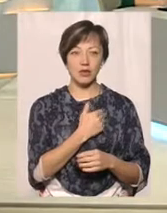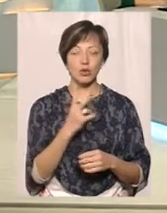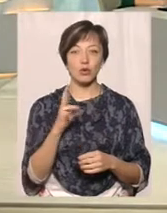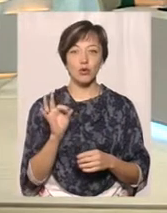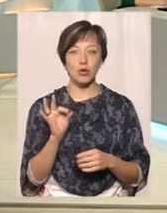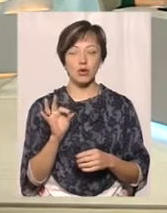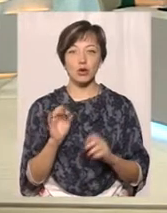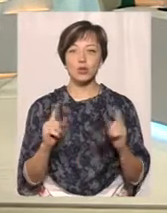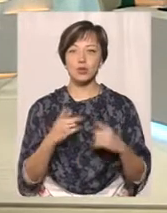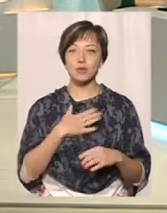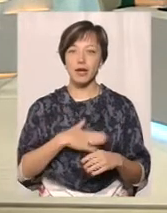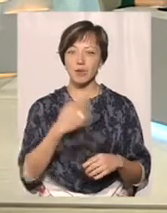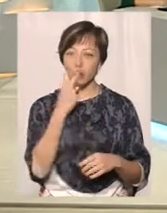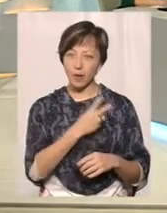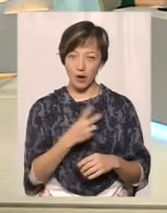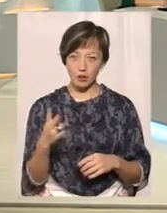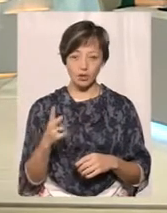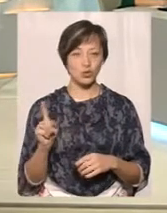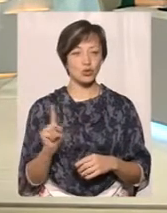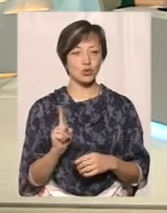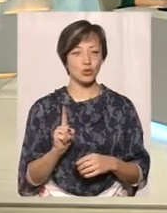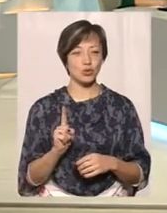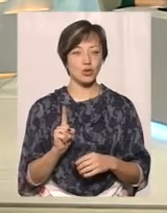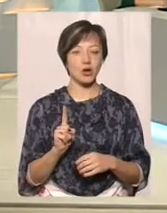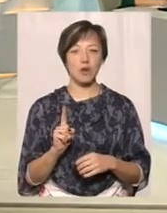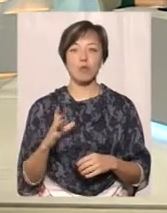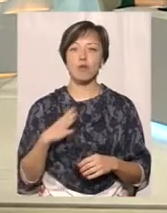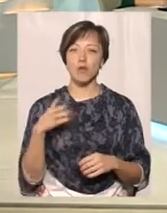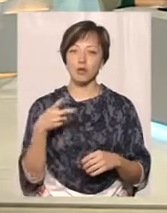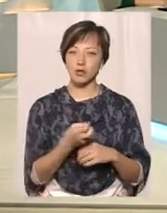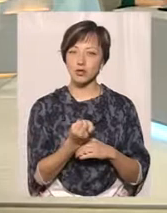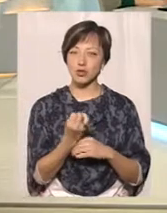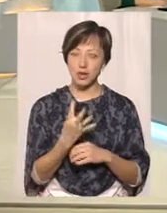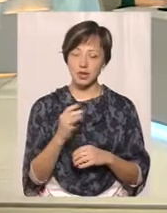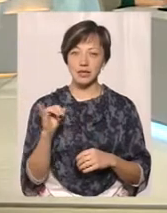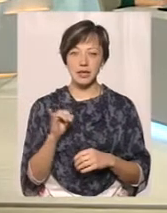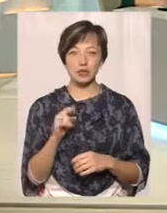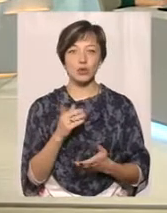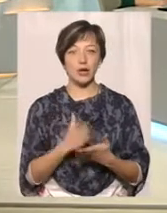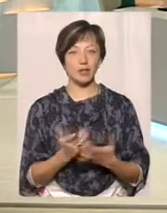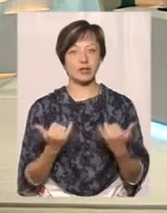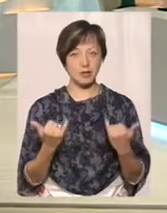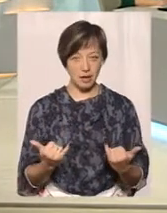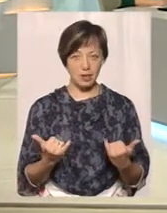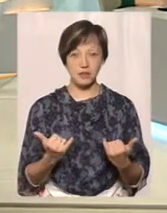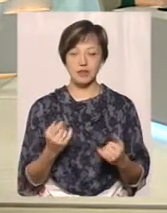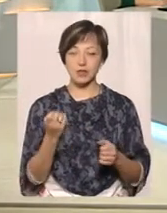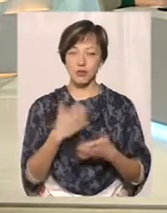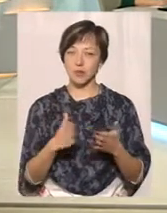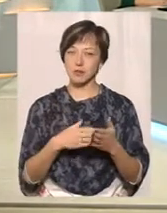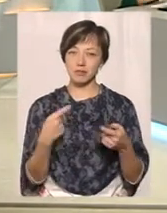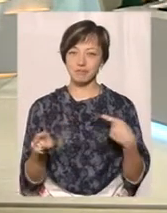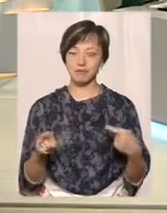Але дуже приємно бачити, що те, що було в 2014 році, і те, що зараз, це небо і земля.